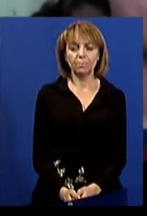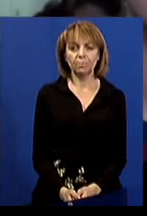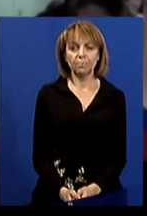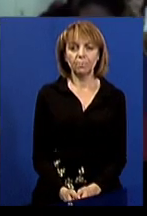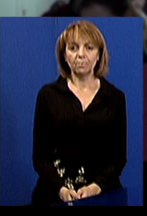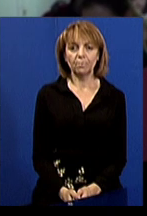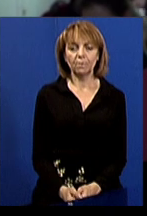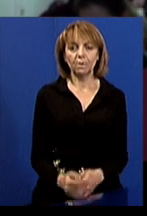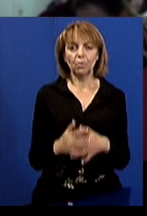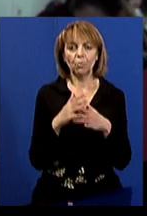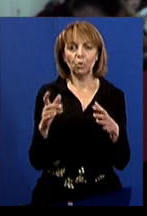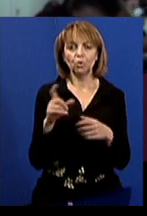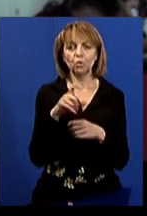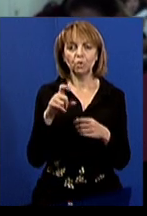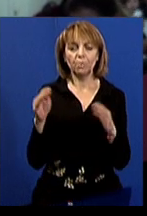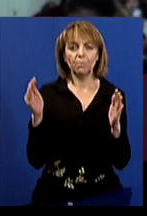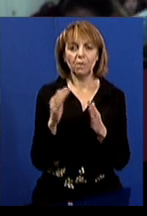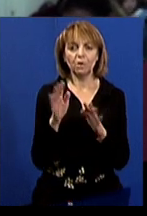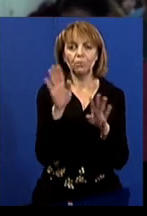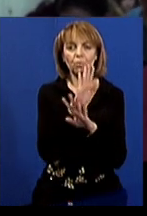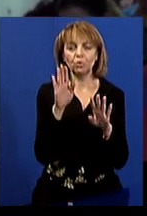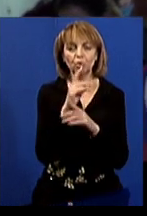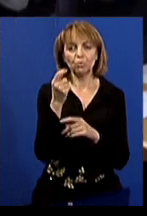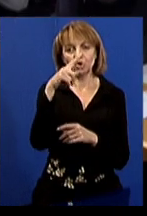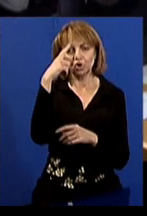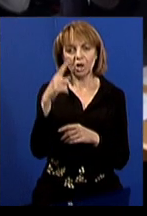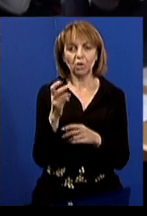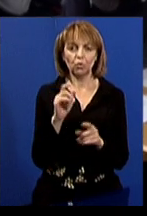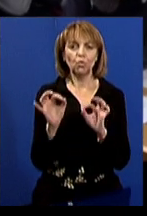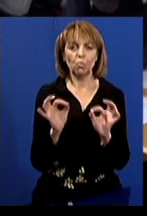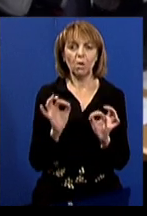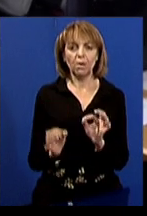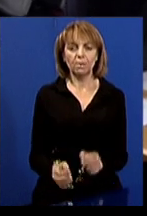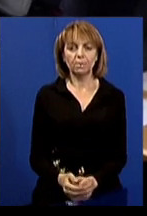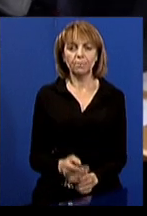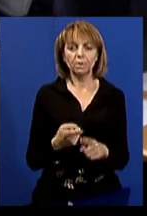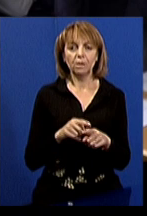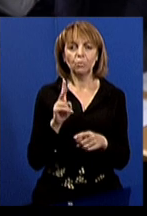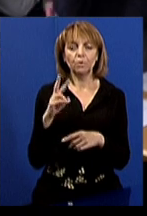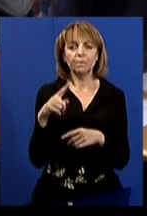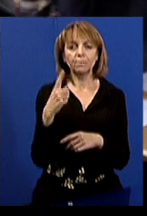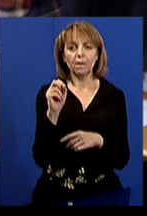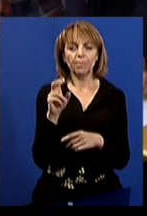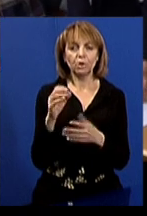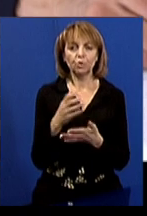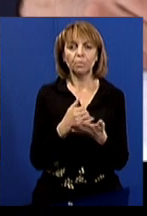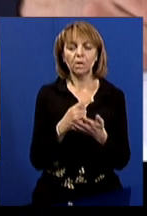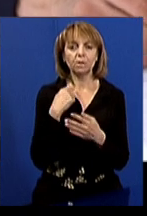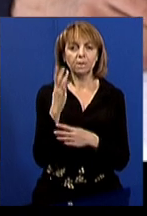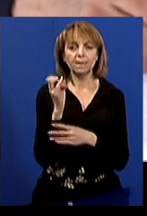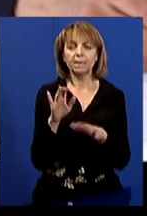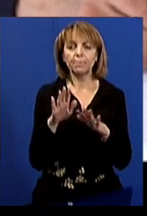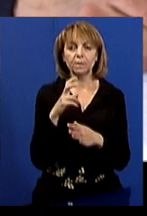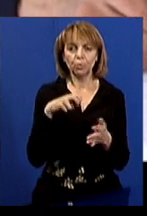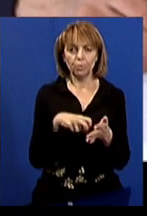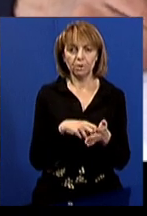Більше людей, менше кисню, трохи спекотно, але нормально. Тим, хто 21 квітня збирається голосувати не за